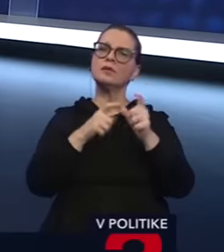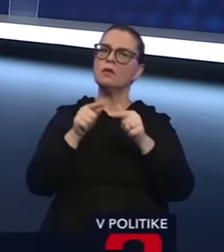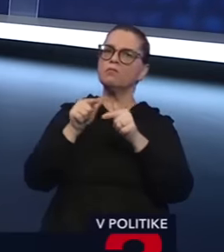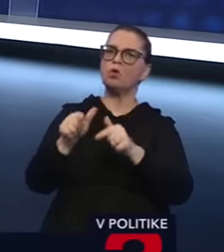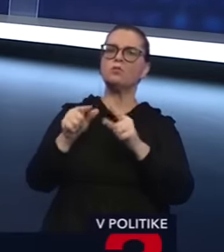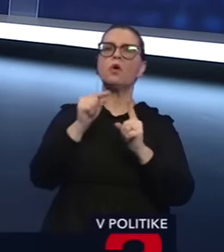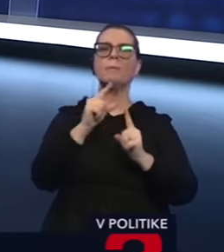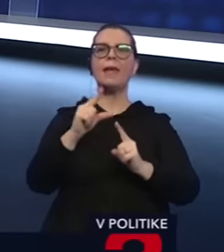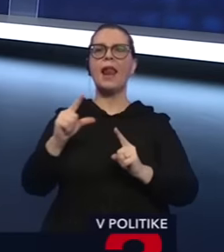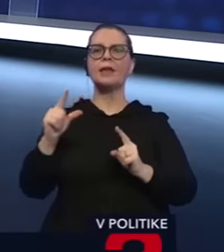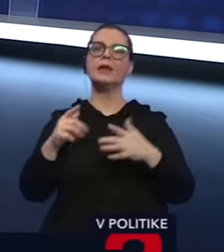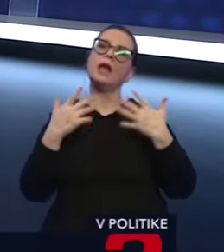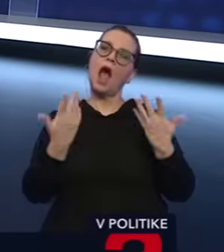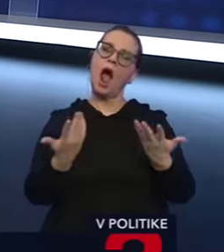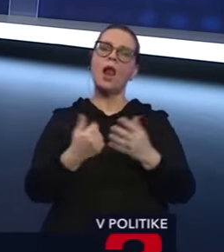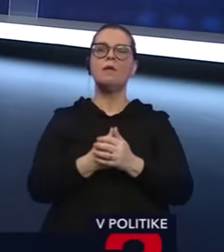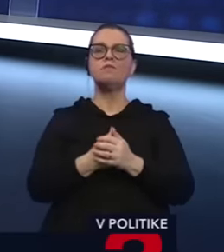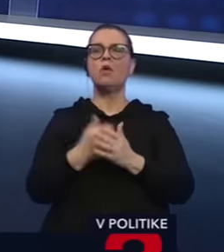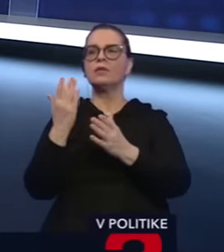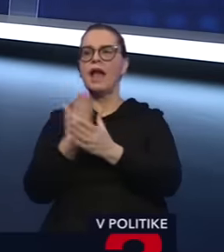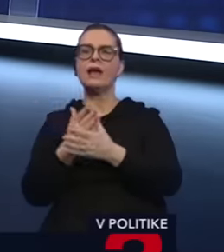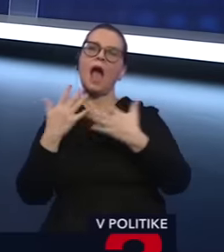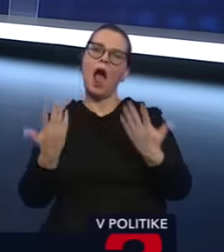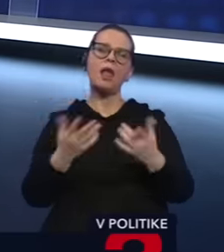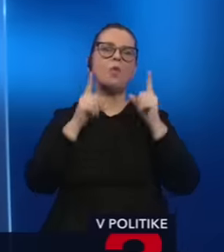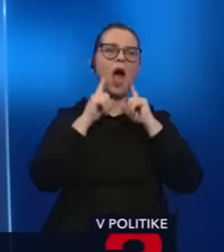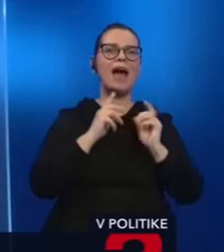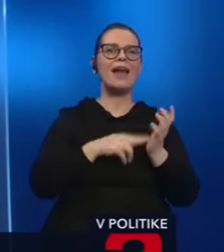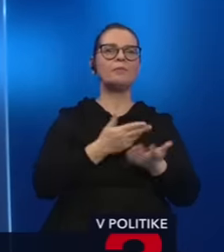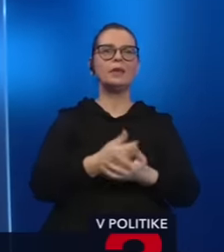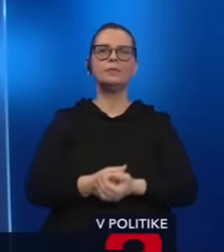toho kandidáta, tomto prípade, či už Andreja Danka alebo Štefana Arabina?